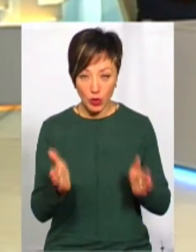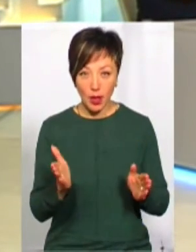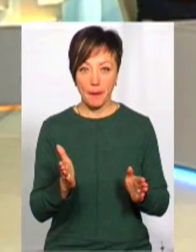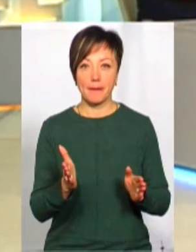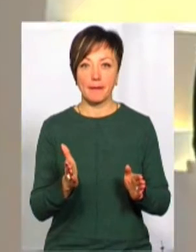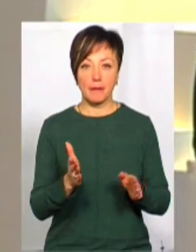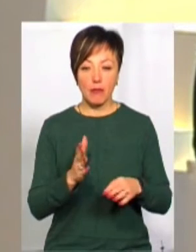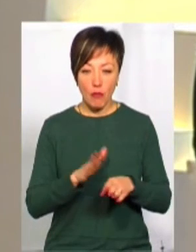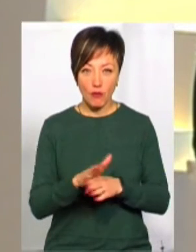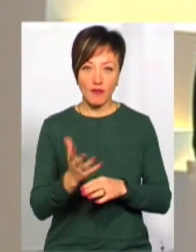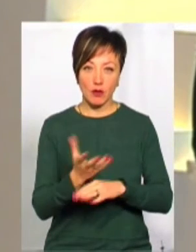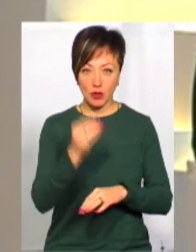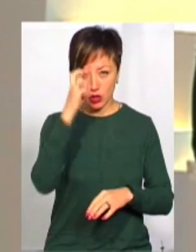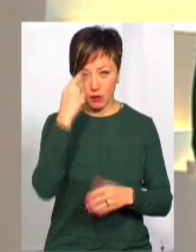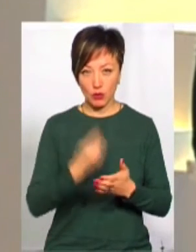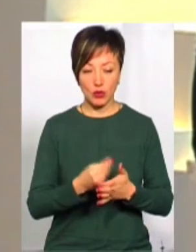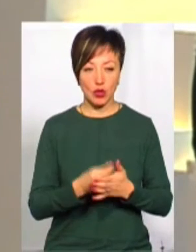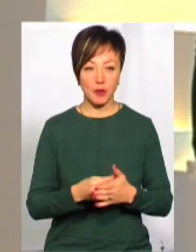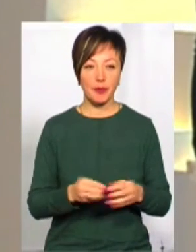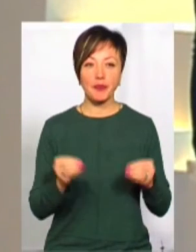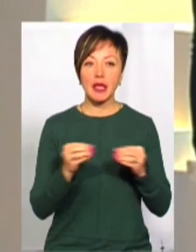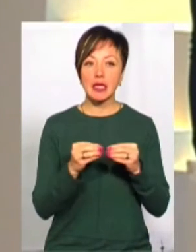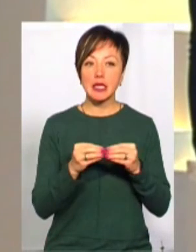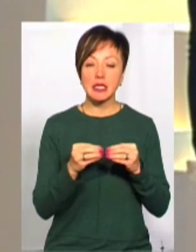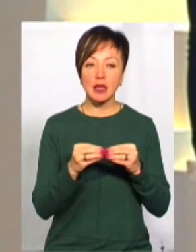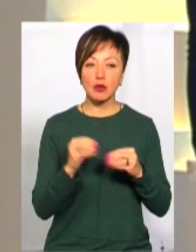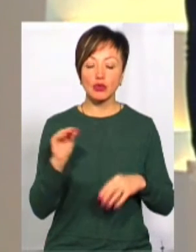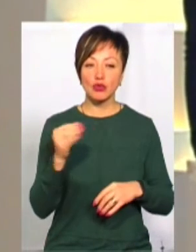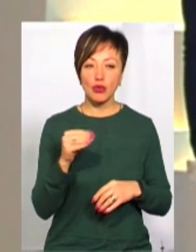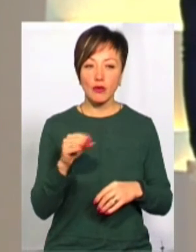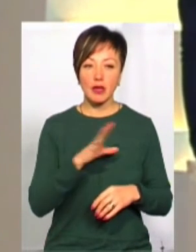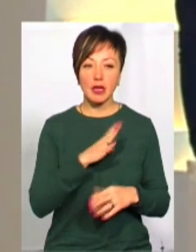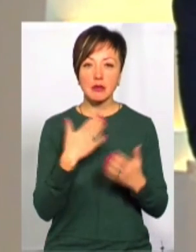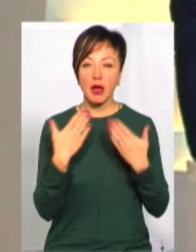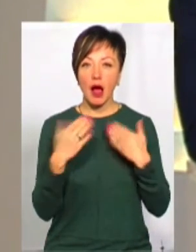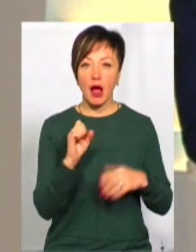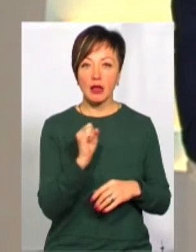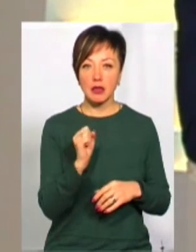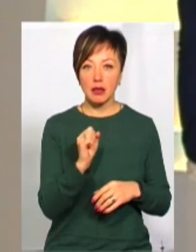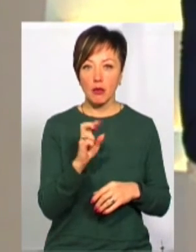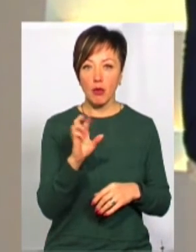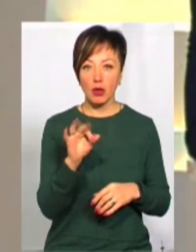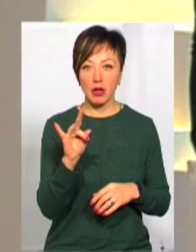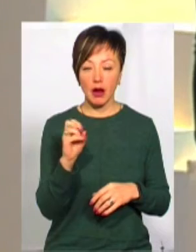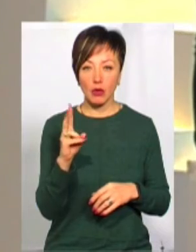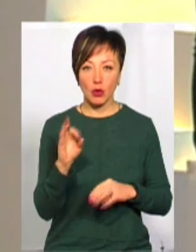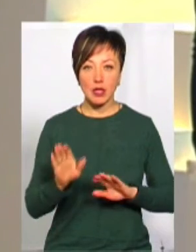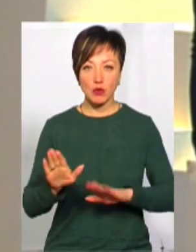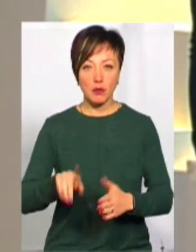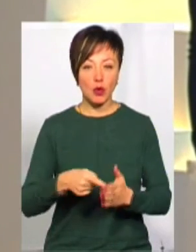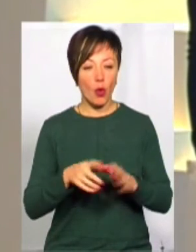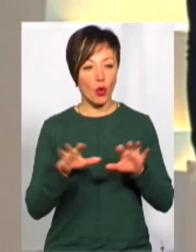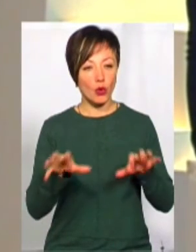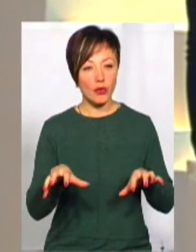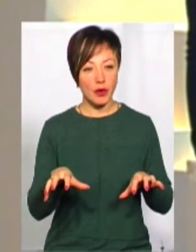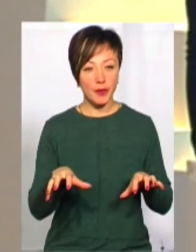в повноцінне фінансування з державного бюджету. 10 жовтня спілкувалися з Андрієм Бондаренком, заступником Хмельницького